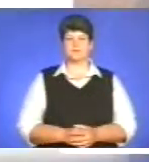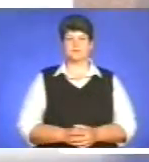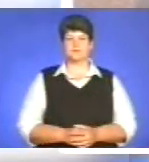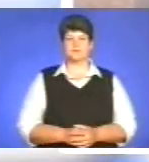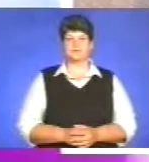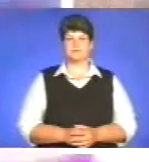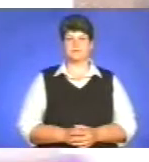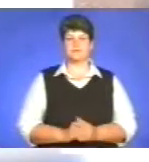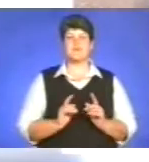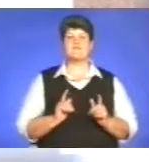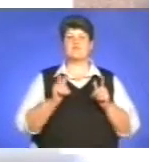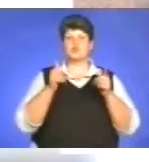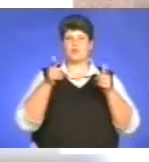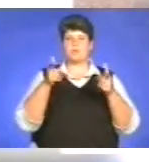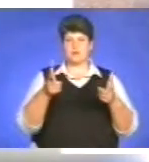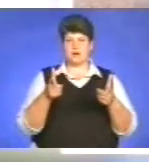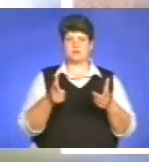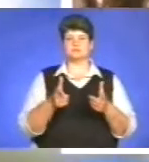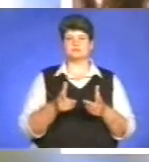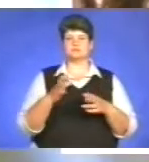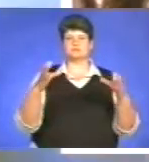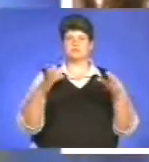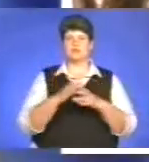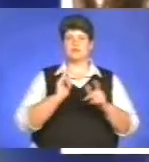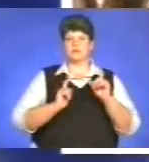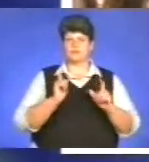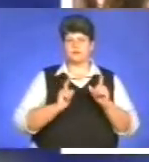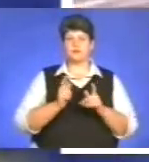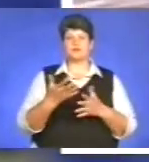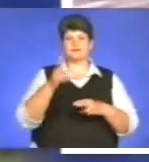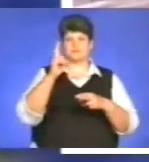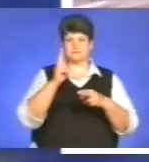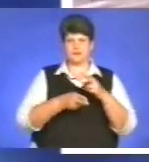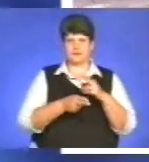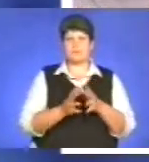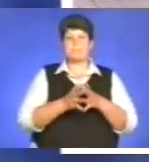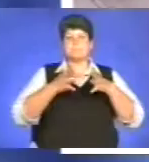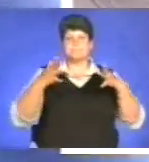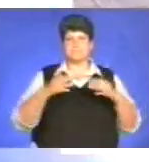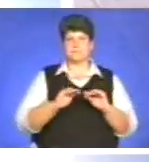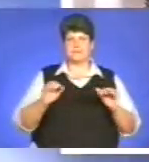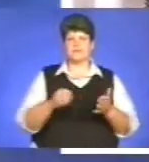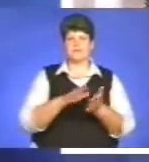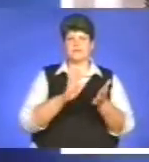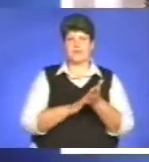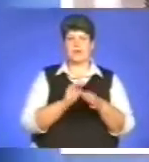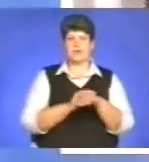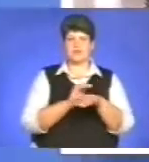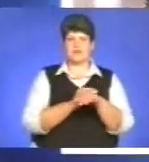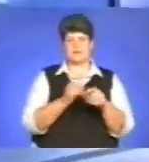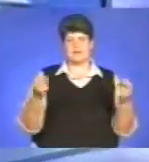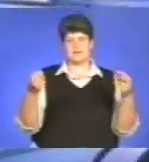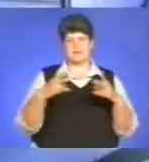Вступна кампанія на завершальному етапі. Найбільше абітурієнтів зареєстровано на гуманітарній спеціальності.